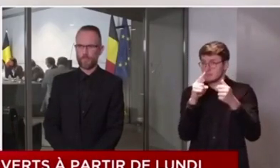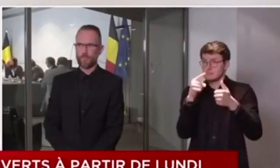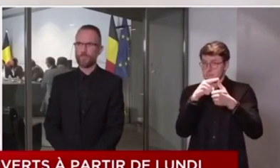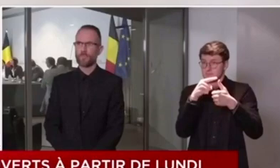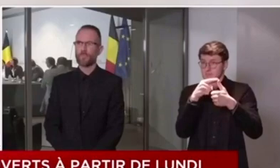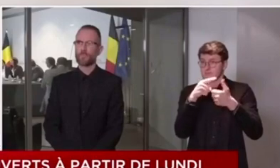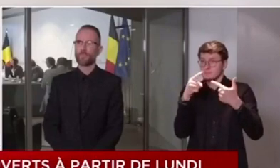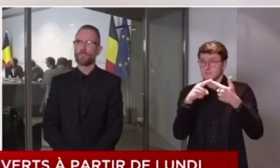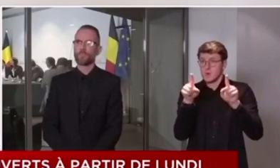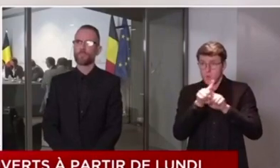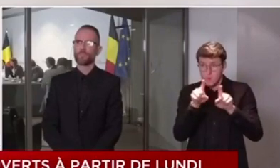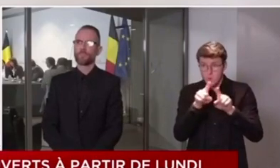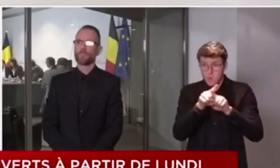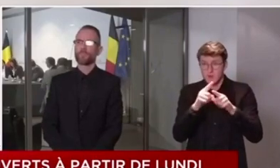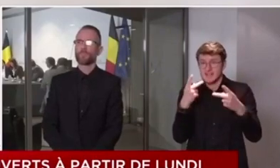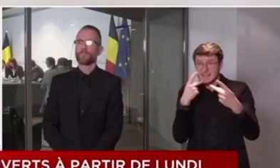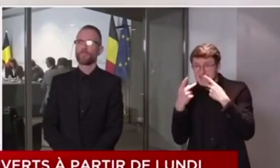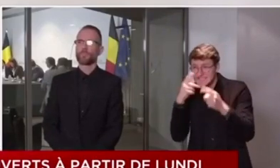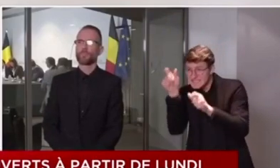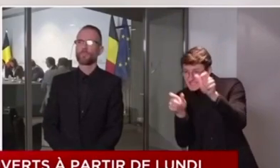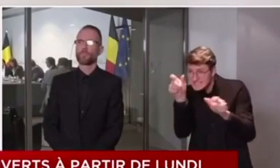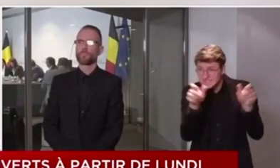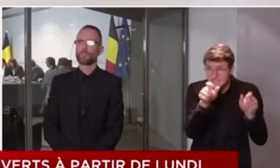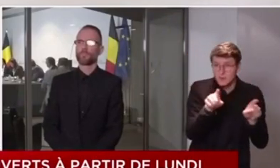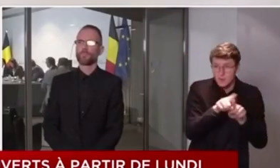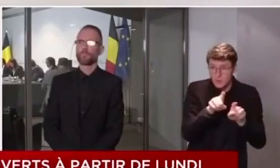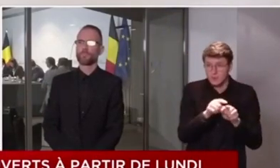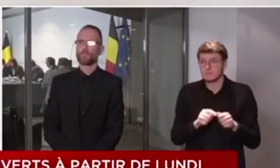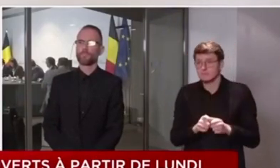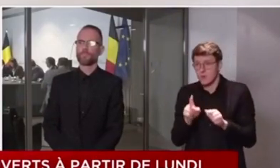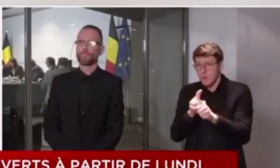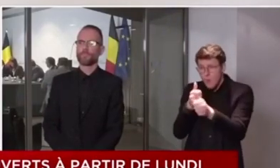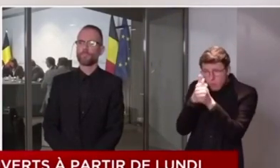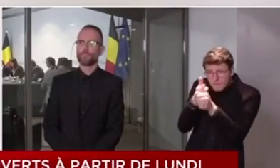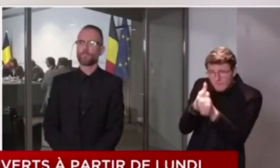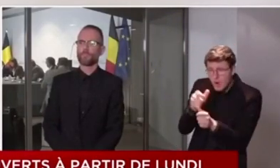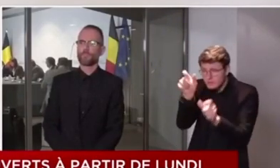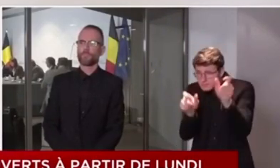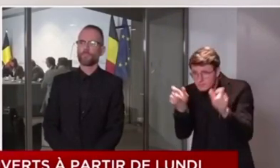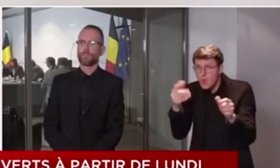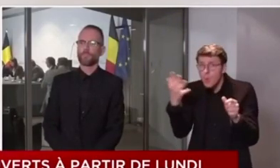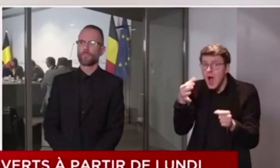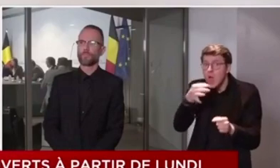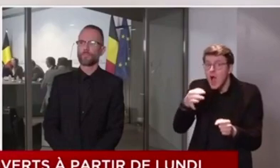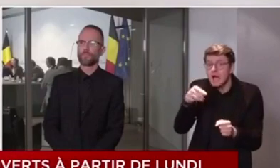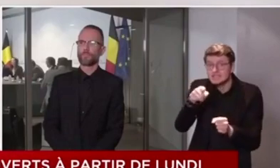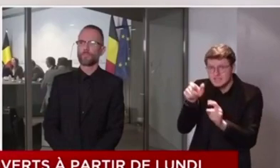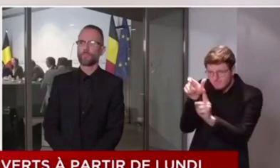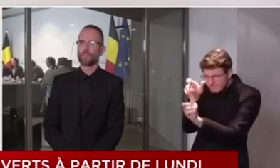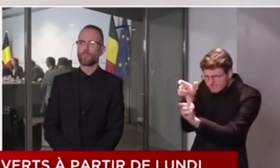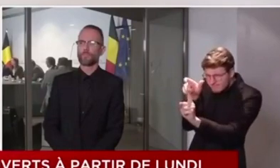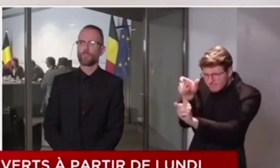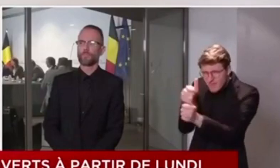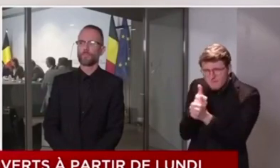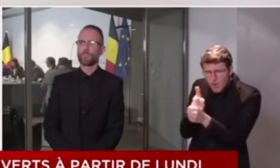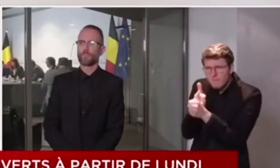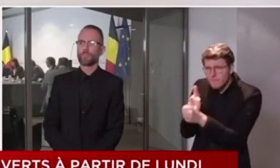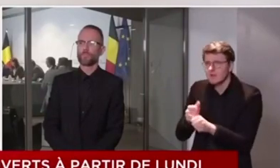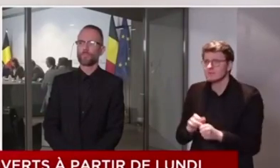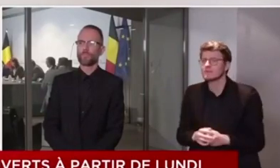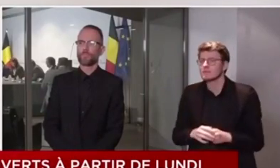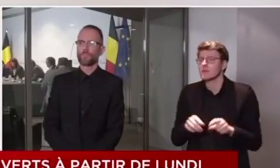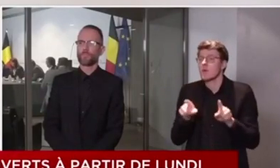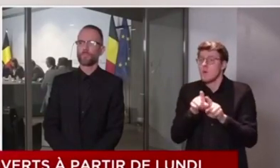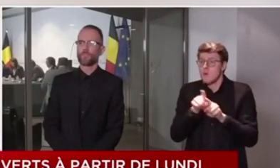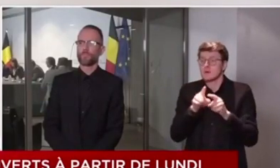un tracing et là, les entités fédérées vont l'organiser et puis aussi la mise en œuvre de nouvelles règles